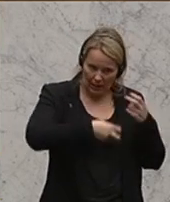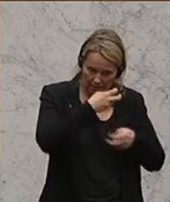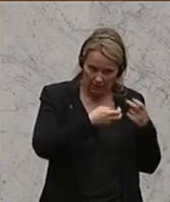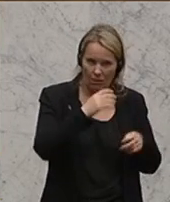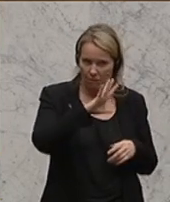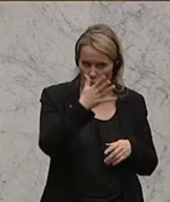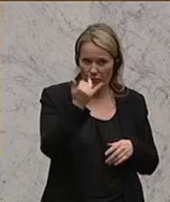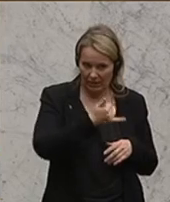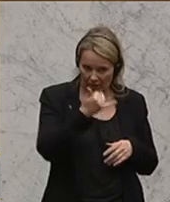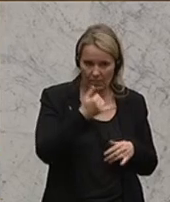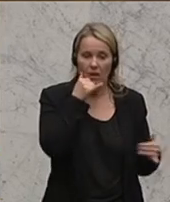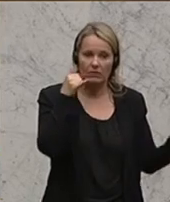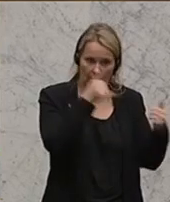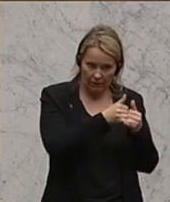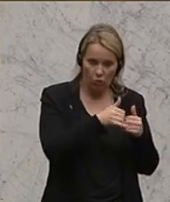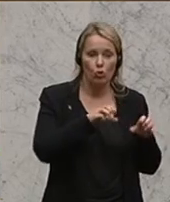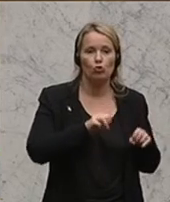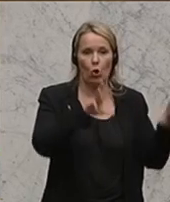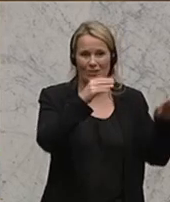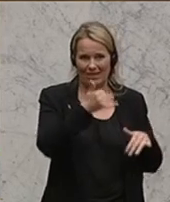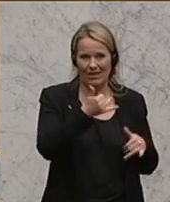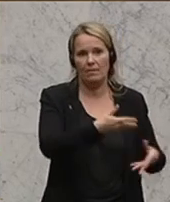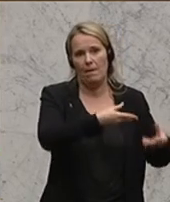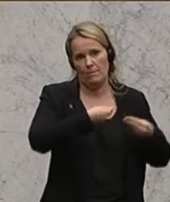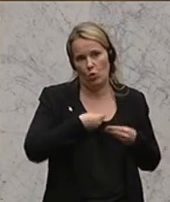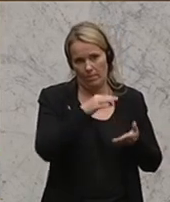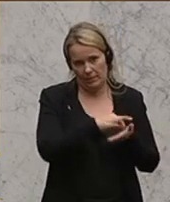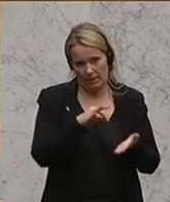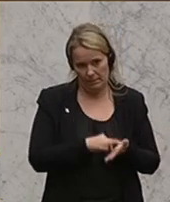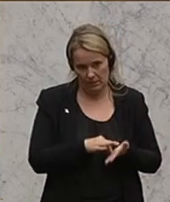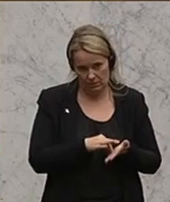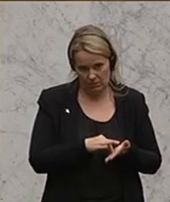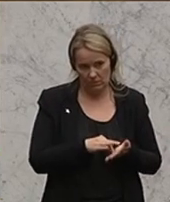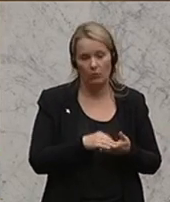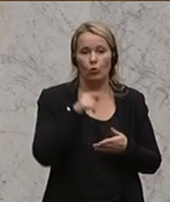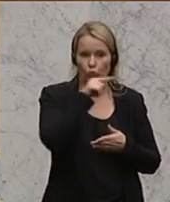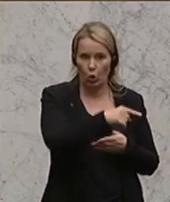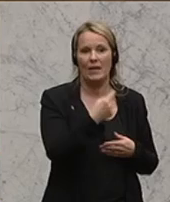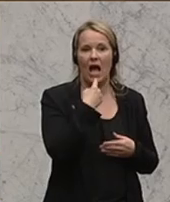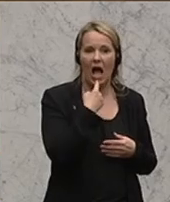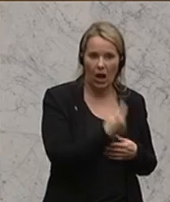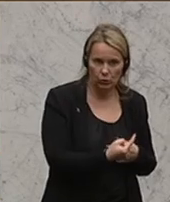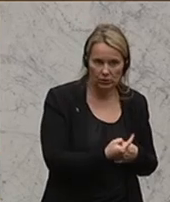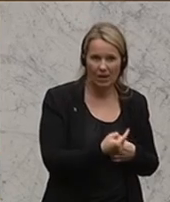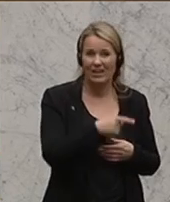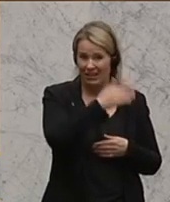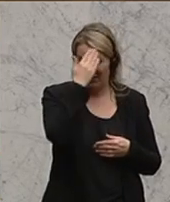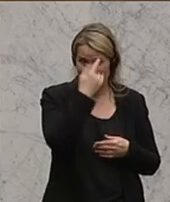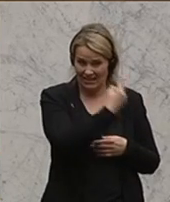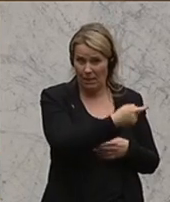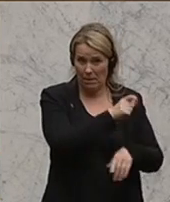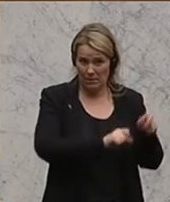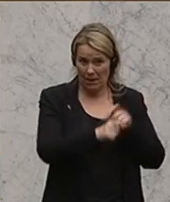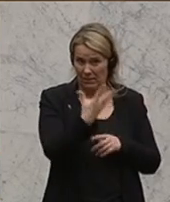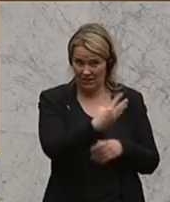am 5.1. telefoniert sie, am 19.1. einen Termin, macht dann dort ihre Aussage. Und wissen Sie, was der Beamte